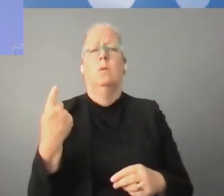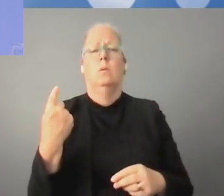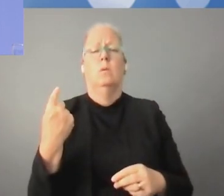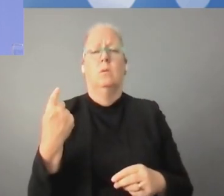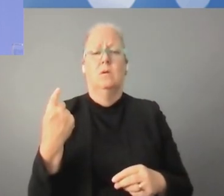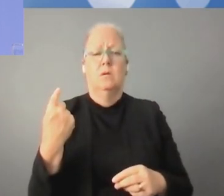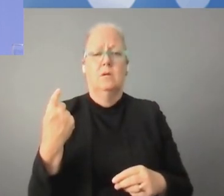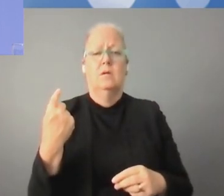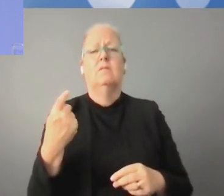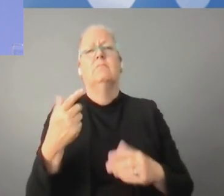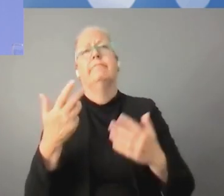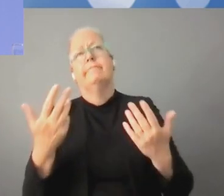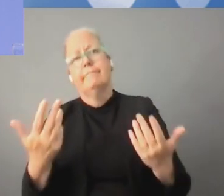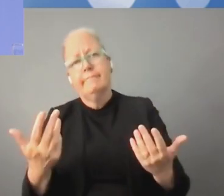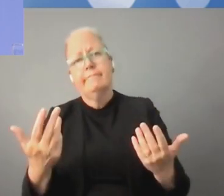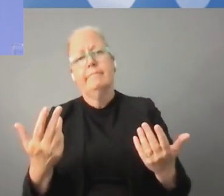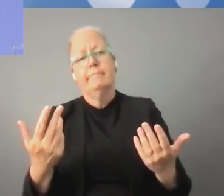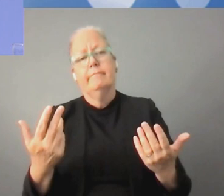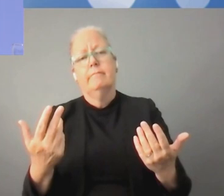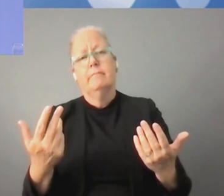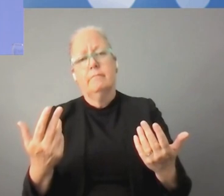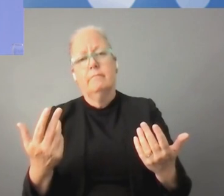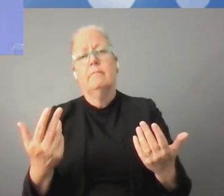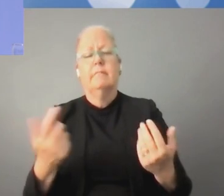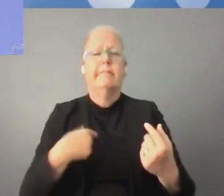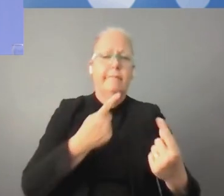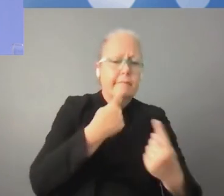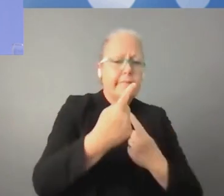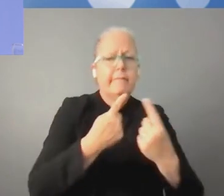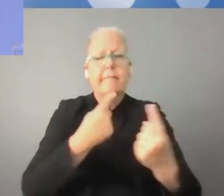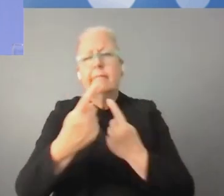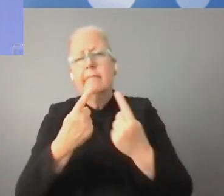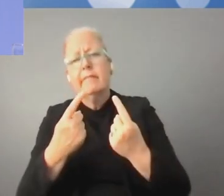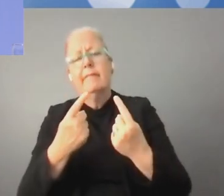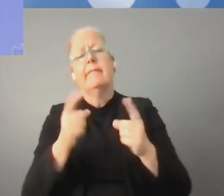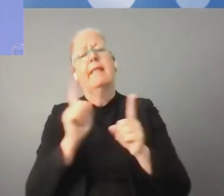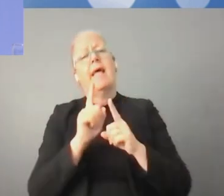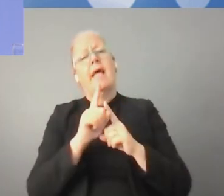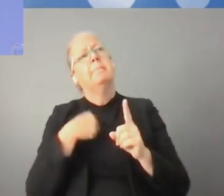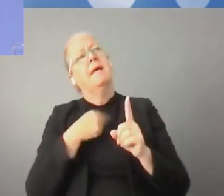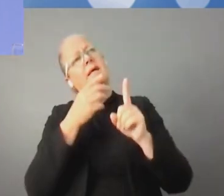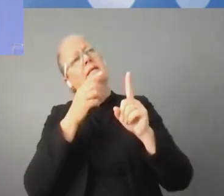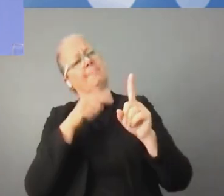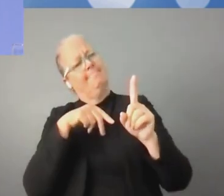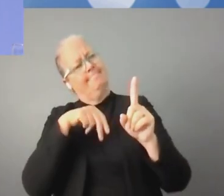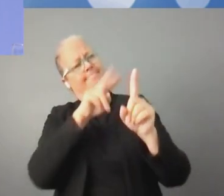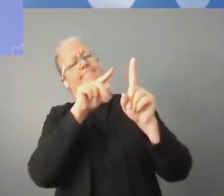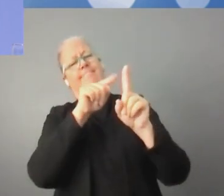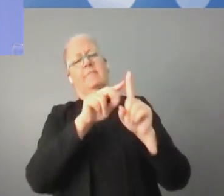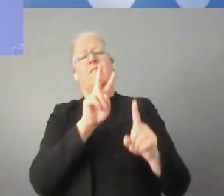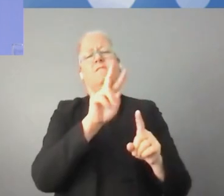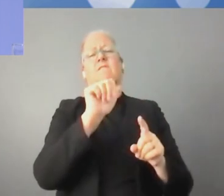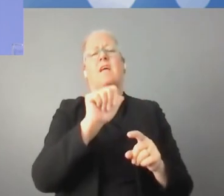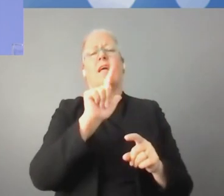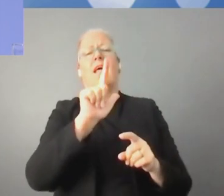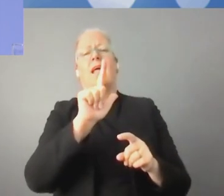بقيامنا وما عندنا من خيارات في هذا التحول. وإجابة